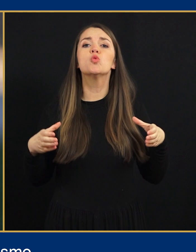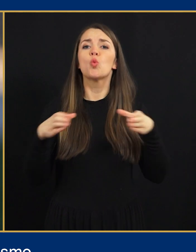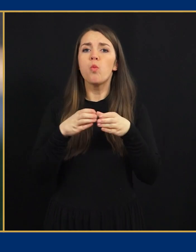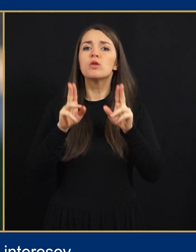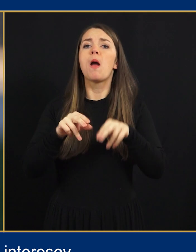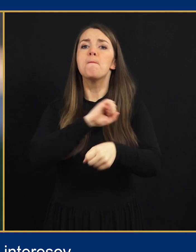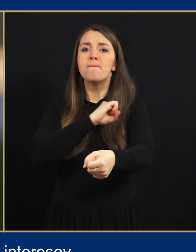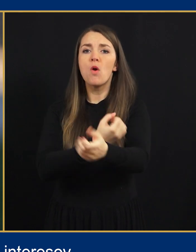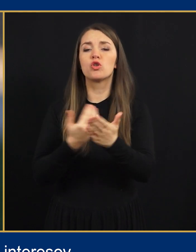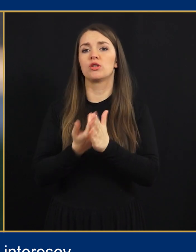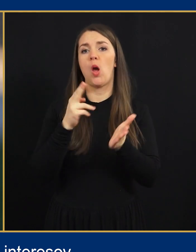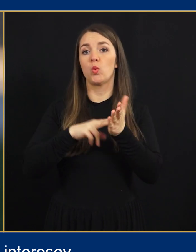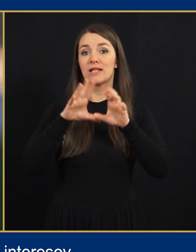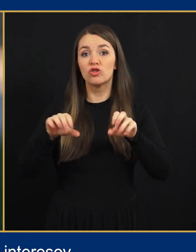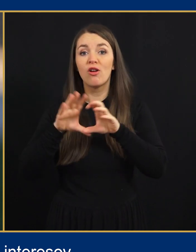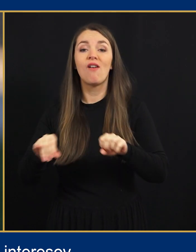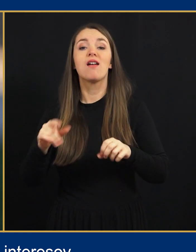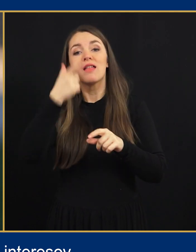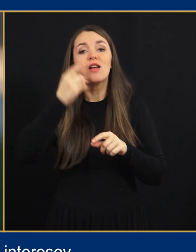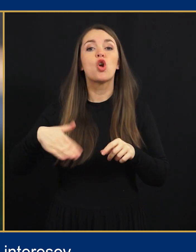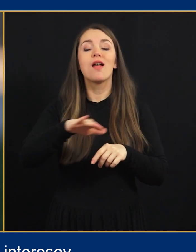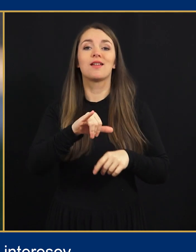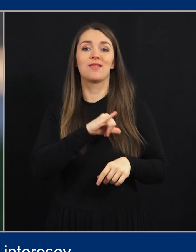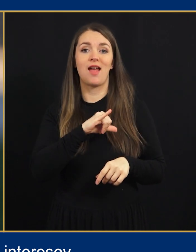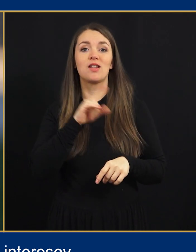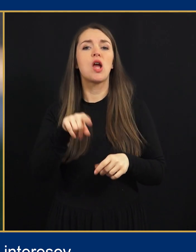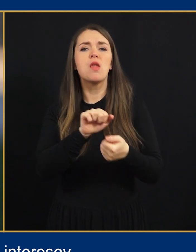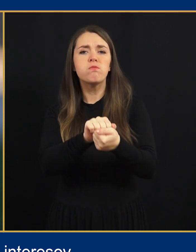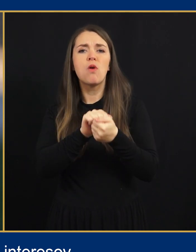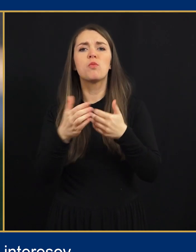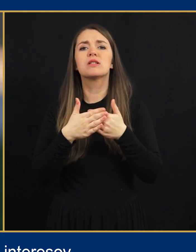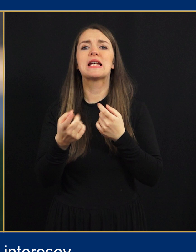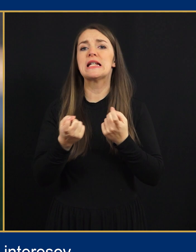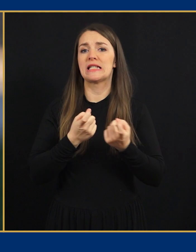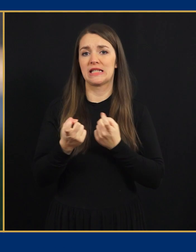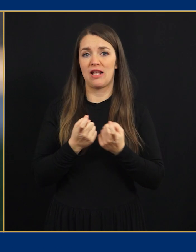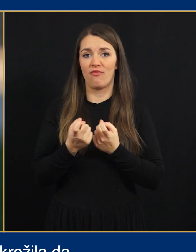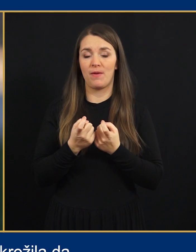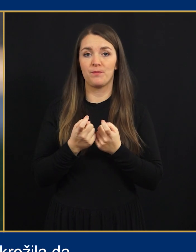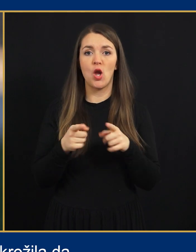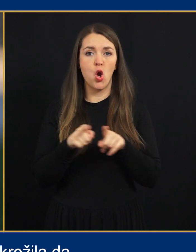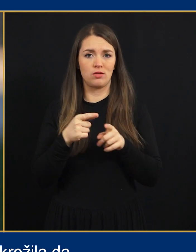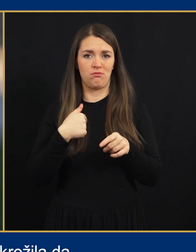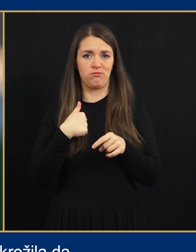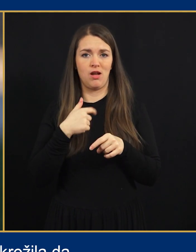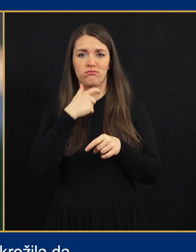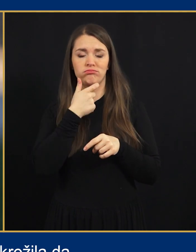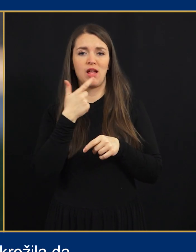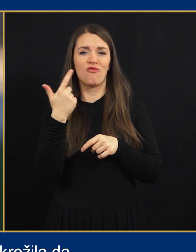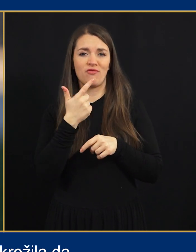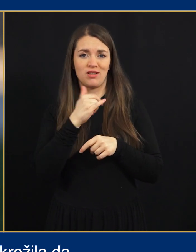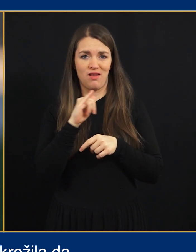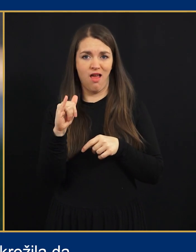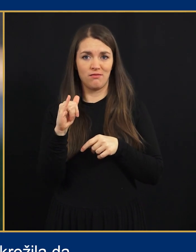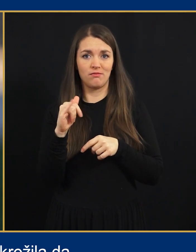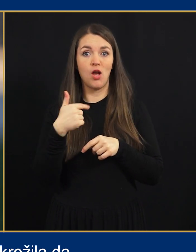moč za uresničevanje nacionalnih interesov in spopadanje z izzivi Ko sem kot 22-letno dekle